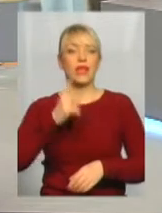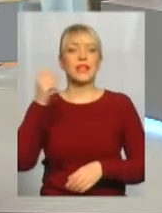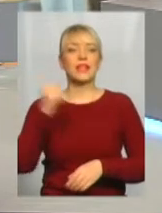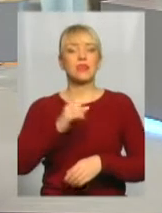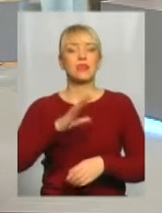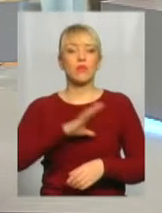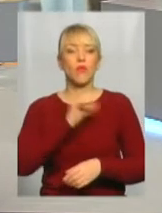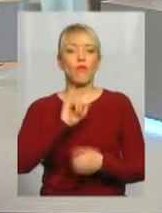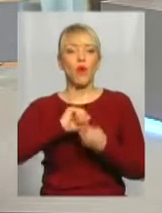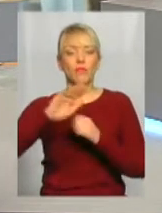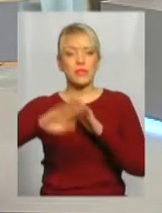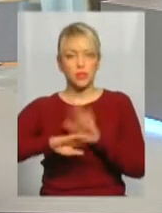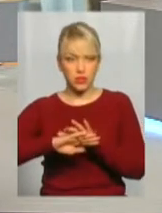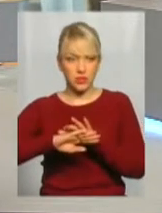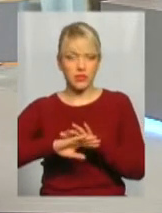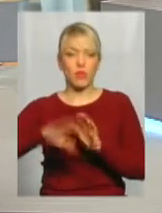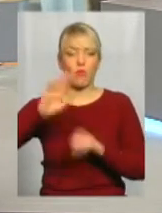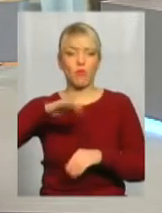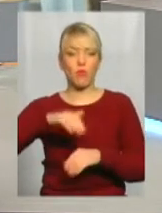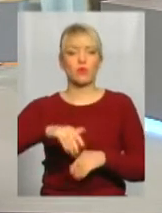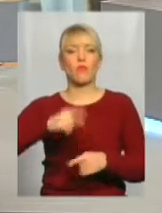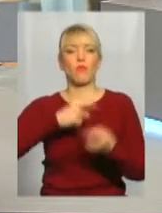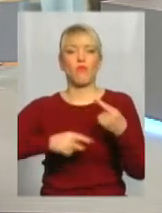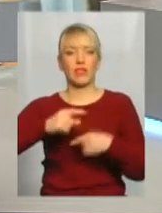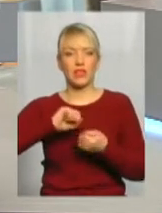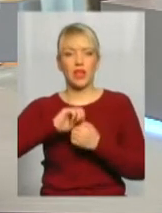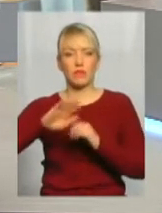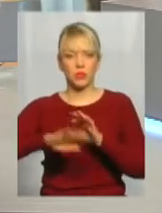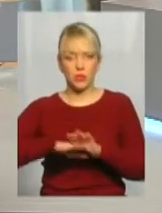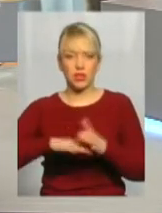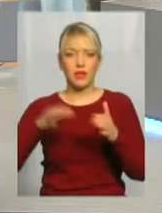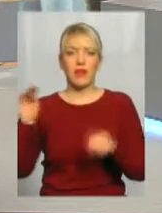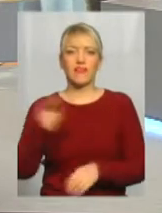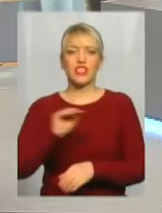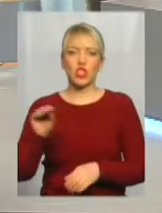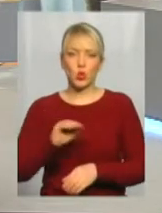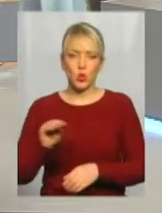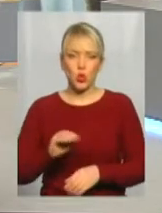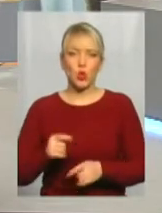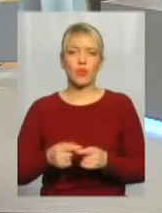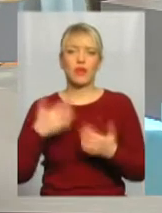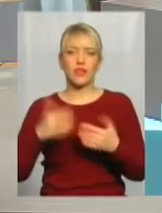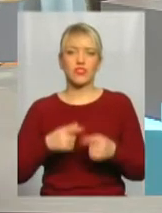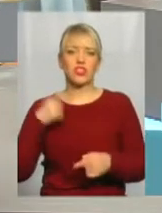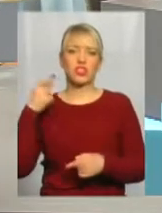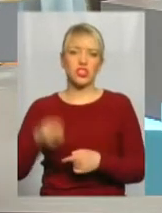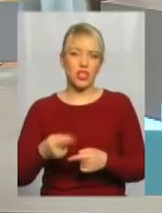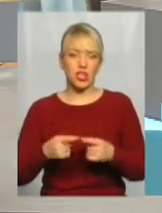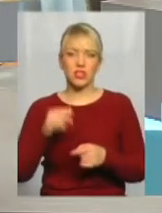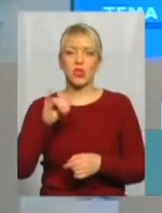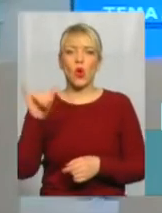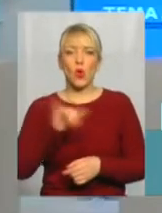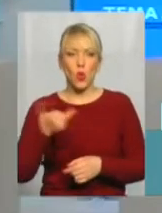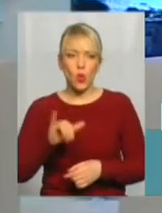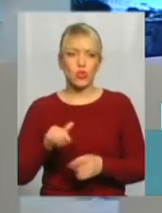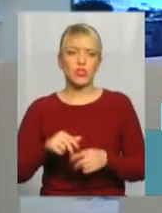Подільському. Потім він повертався з Кам'янця Подільського в Житомир, от уже і через Ушицю, через